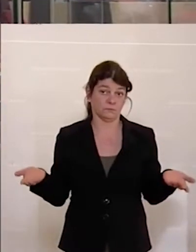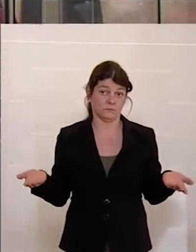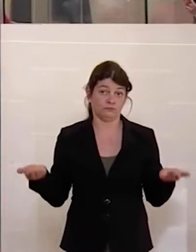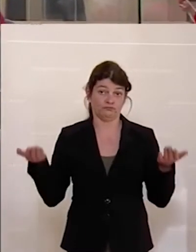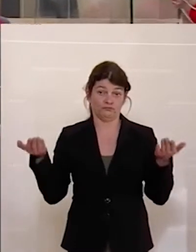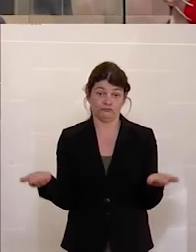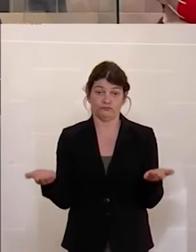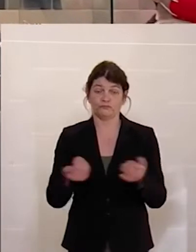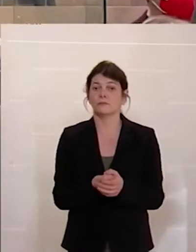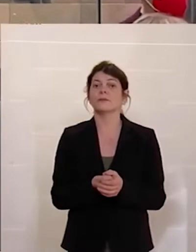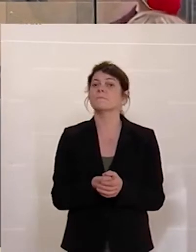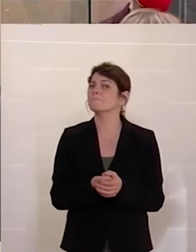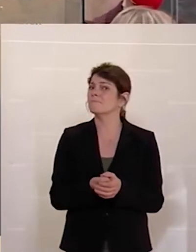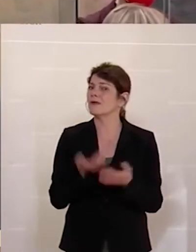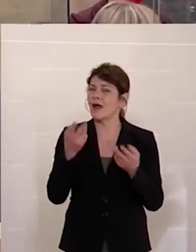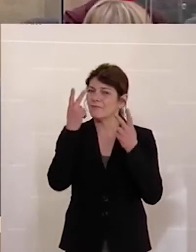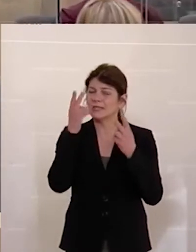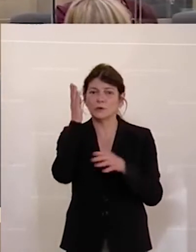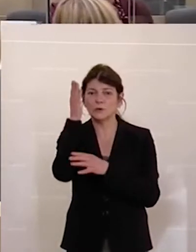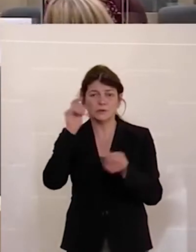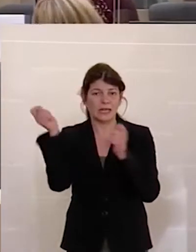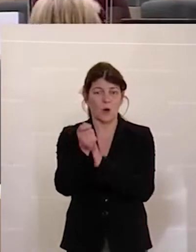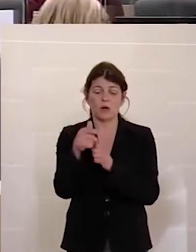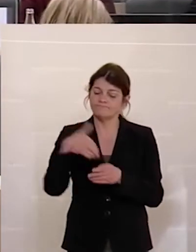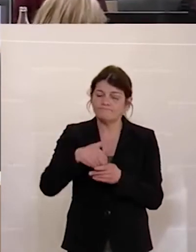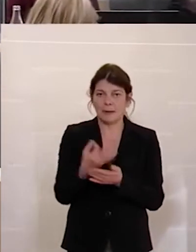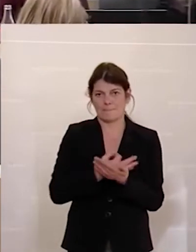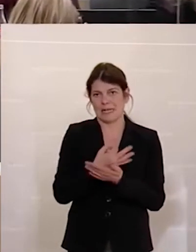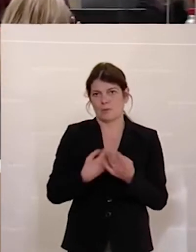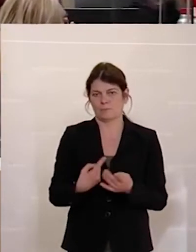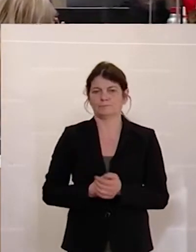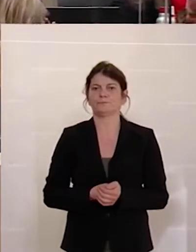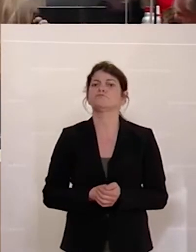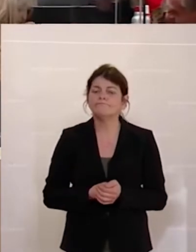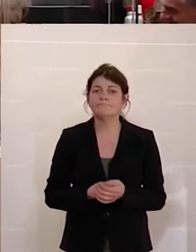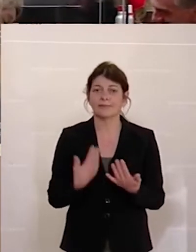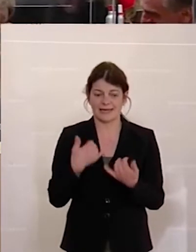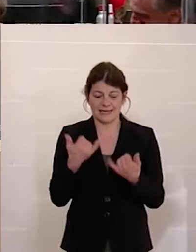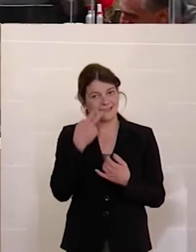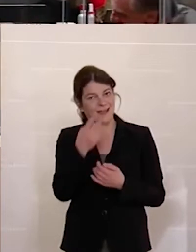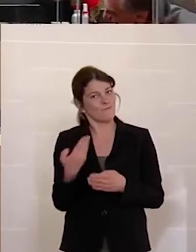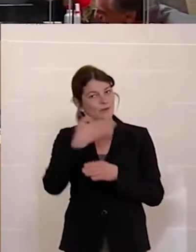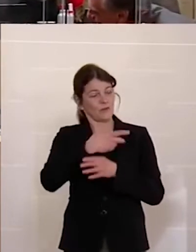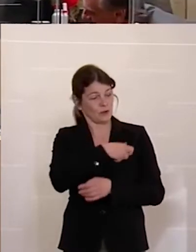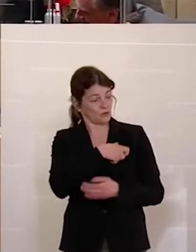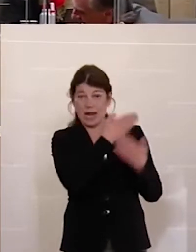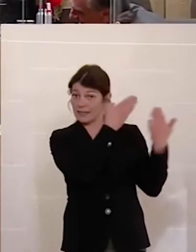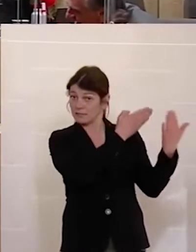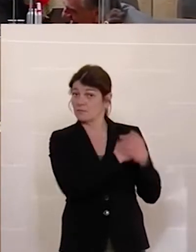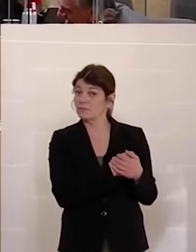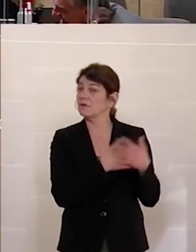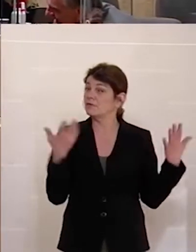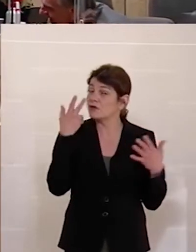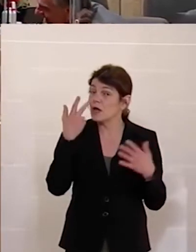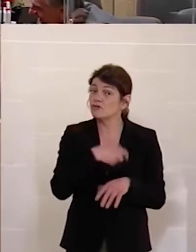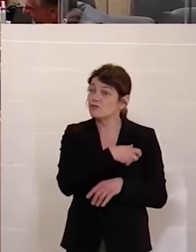Und vielleicht die wichtigste Zukunftsreform, das ist die Bildung. Und weil ich gerade auch den Besuch aus der Schweiz hier sehe, in der Schweiz nimmt das